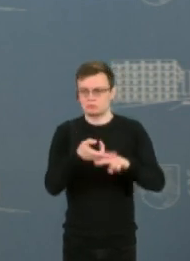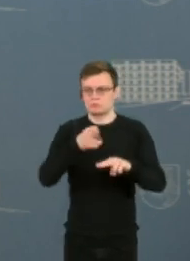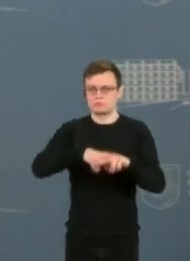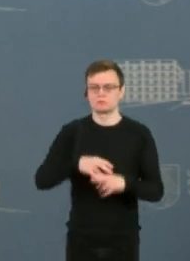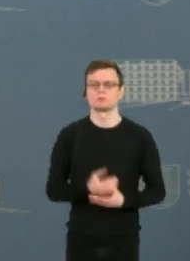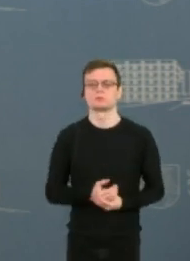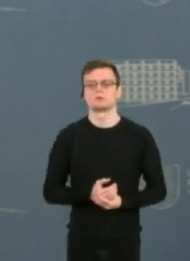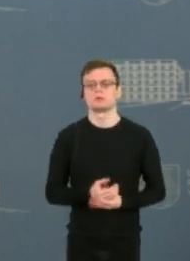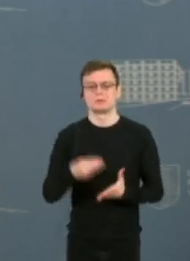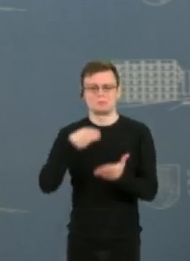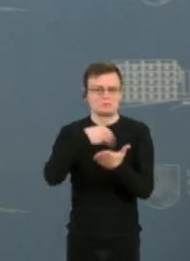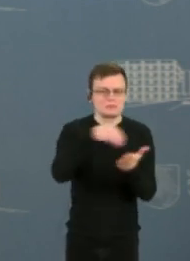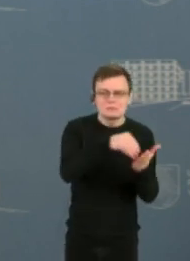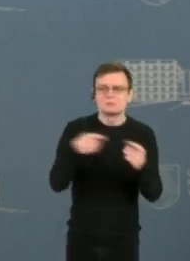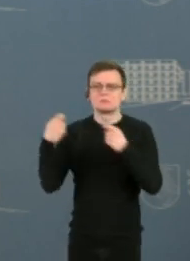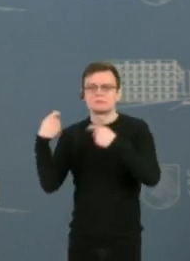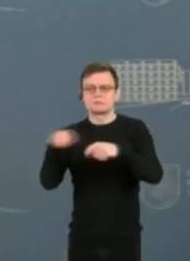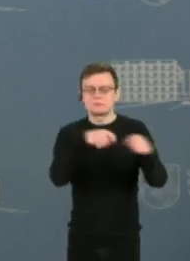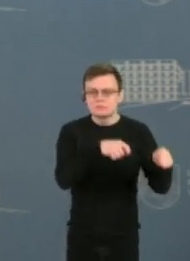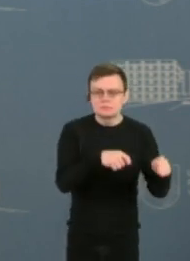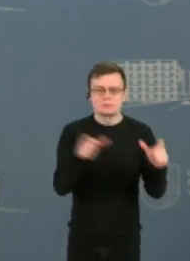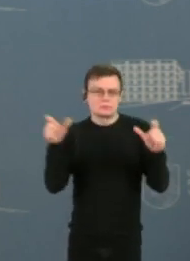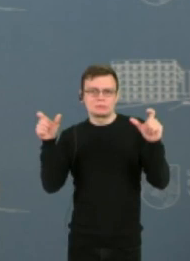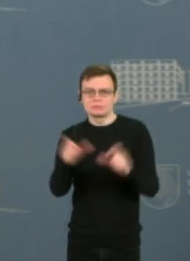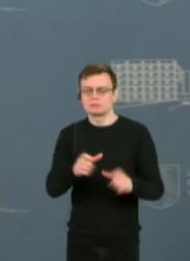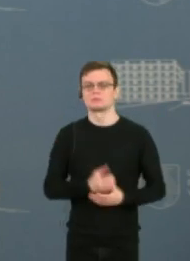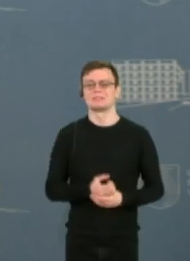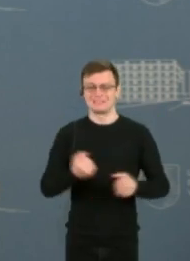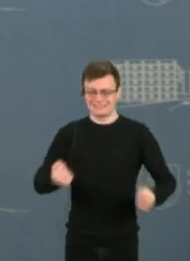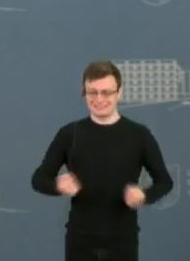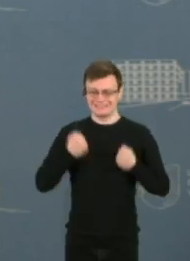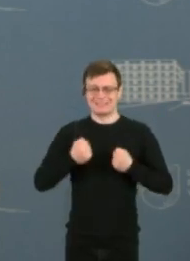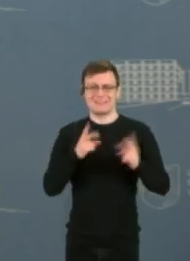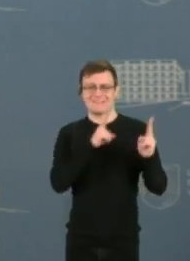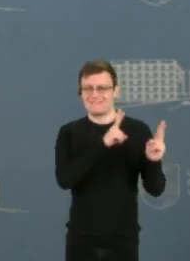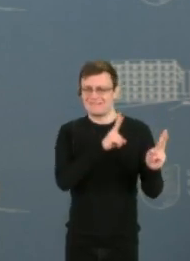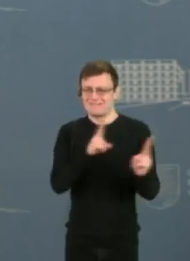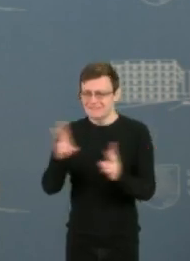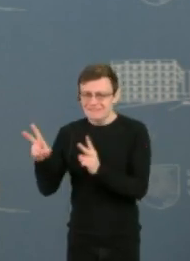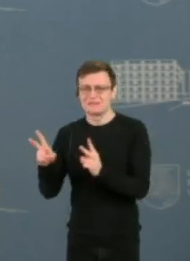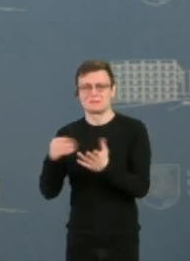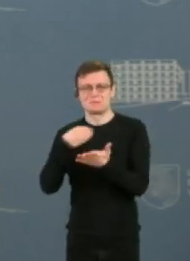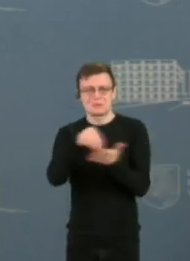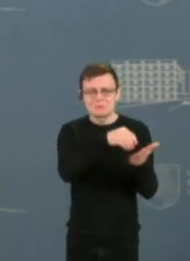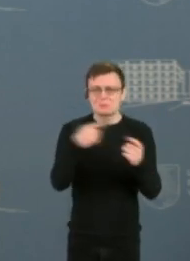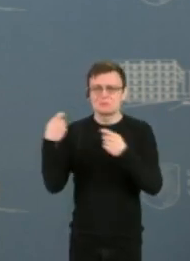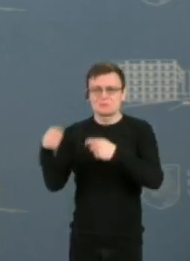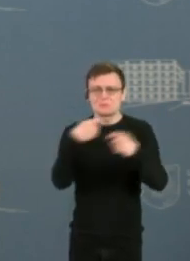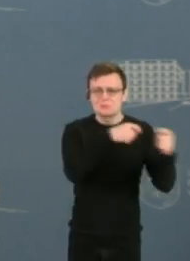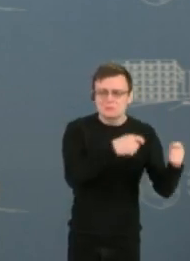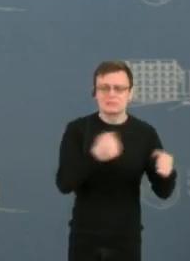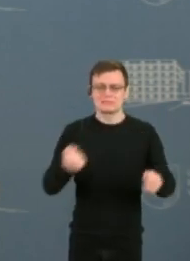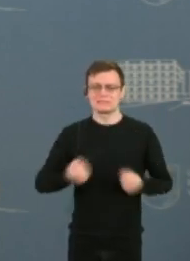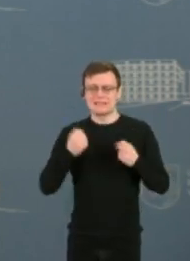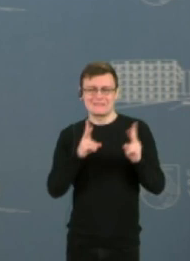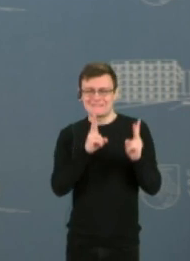prekybą. Mes stengiamės be abejo palaikyti, išlaikyti prekybos apimtis, kiek tai